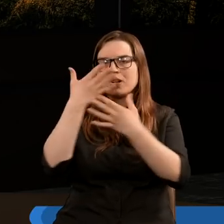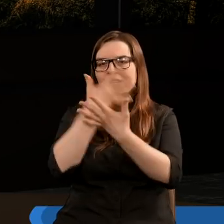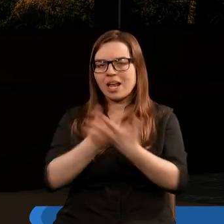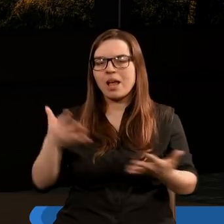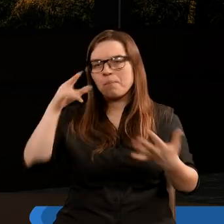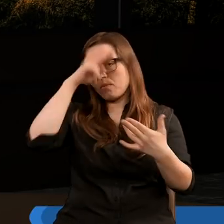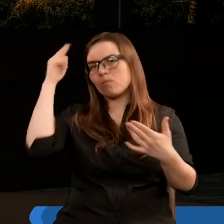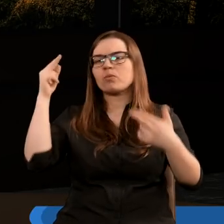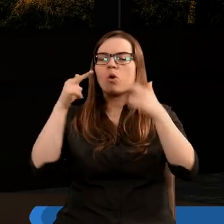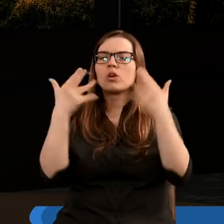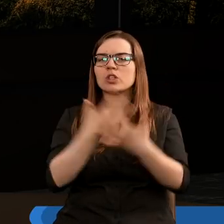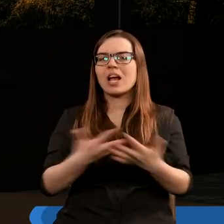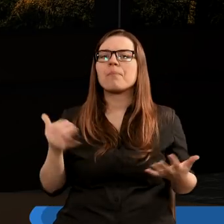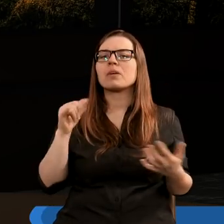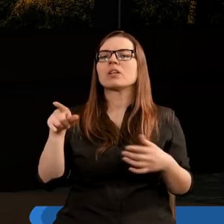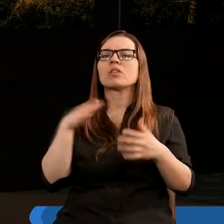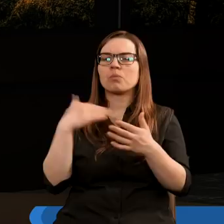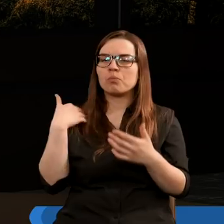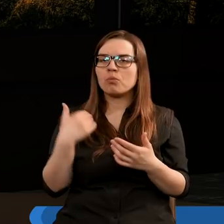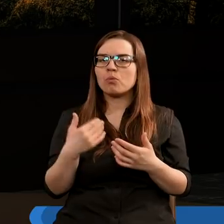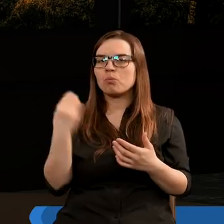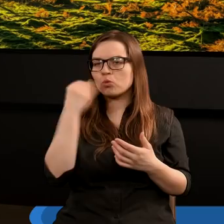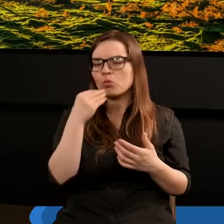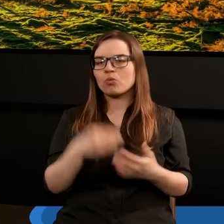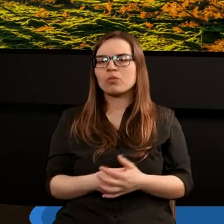niebo i ziemię, morze i źródła wód.